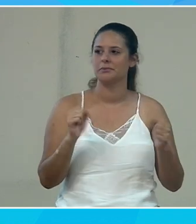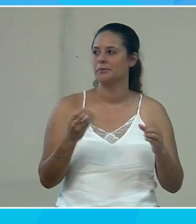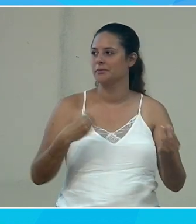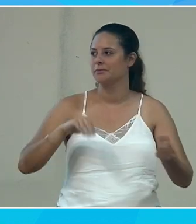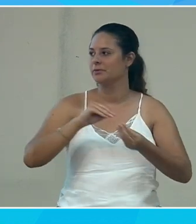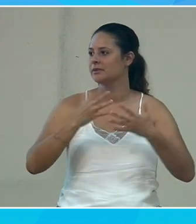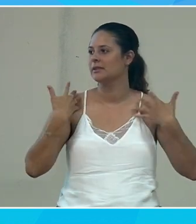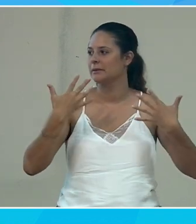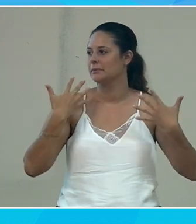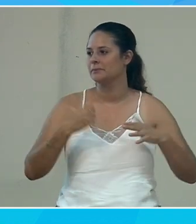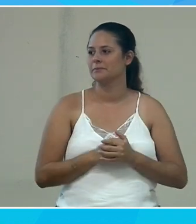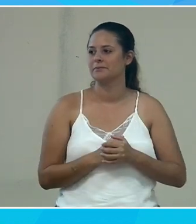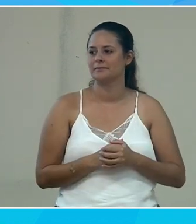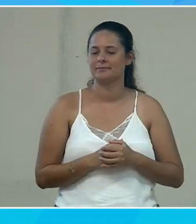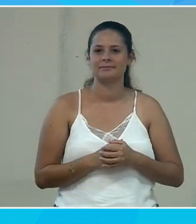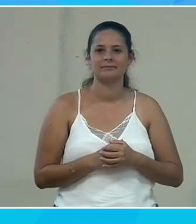merci